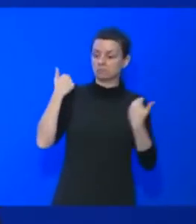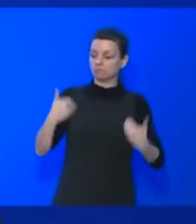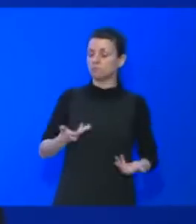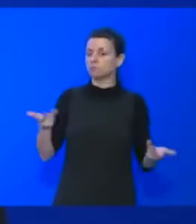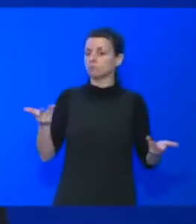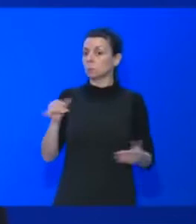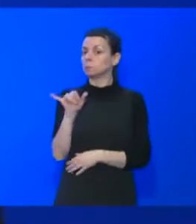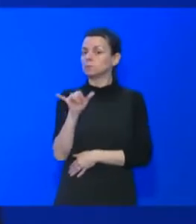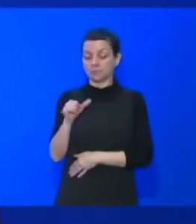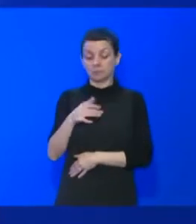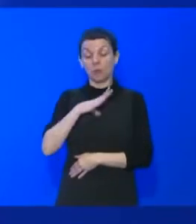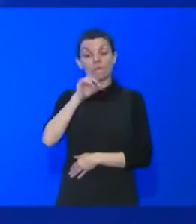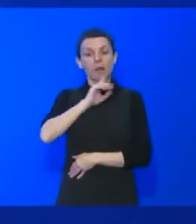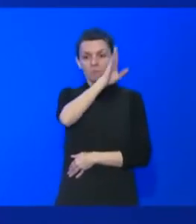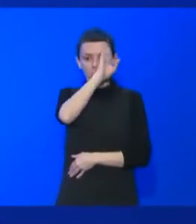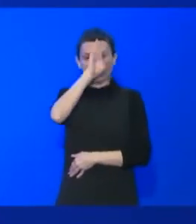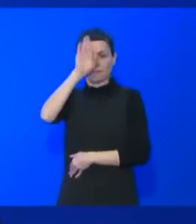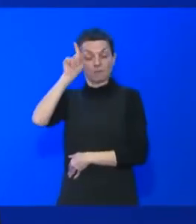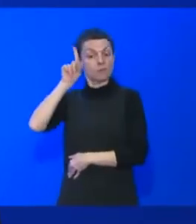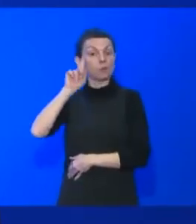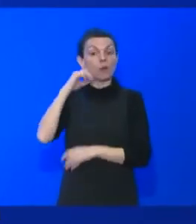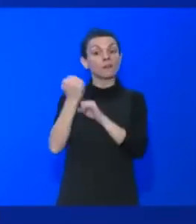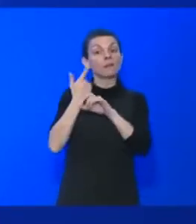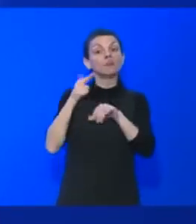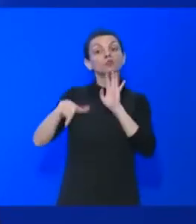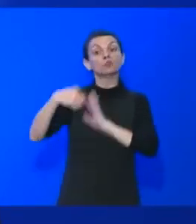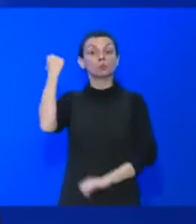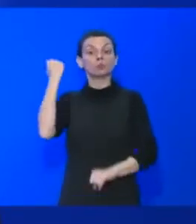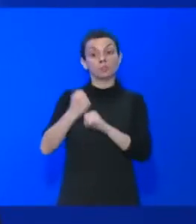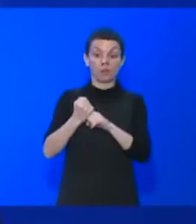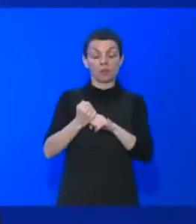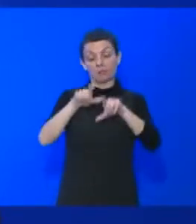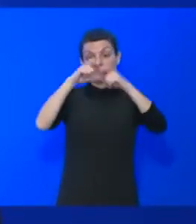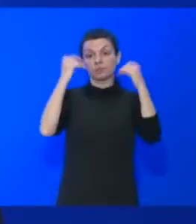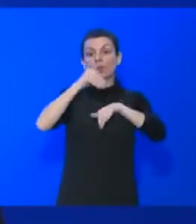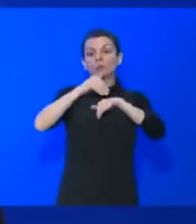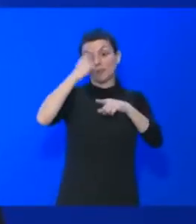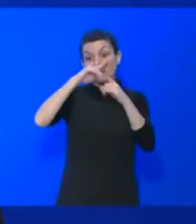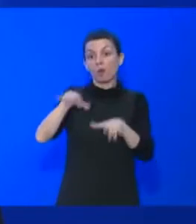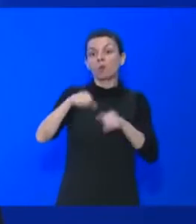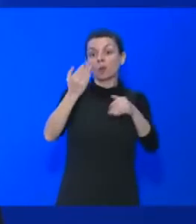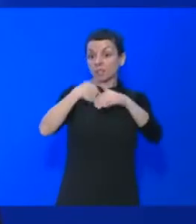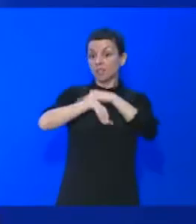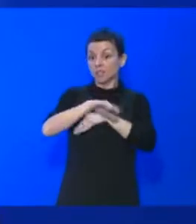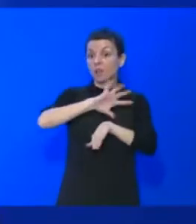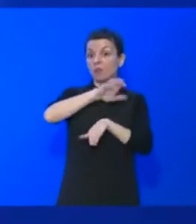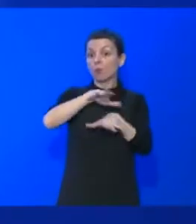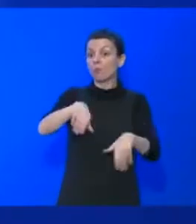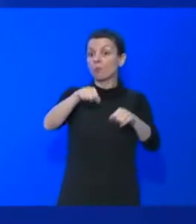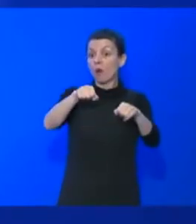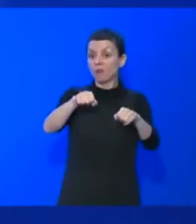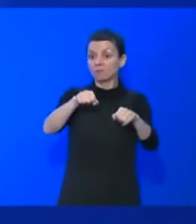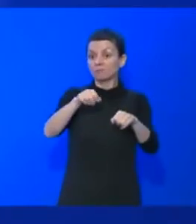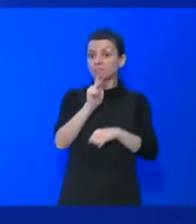Pourquoi ? Parce que je suis conseillère de l'emploi depuis 12 ans, à l'emploi 15e, parce que pour moi, le plus grand des